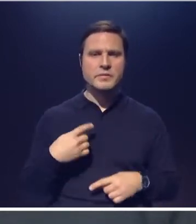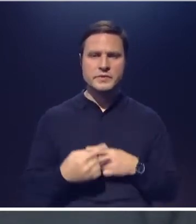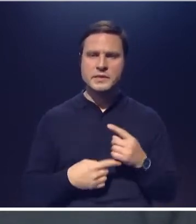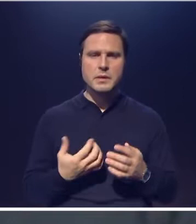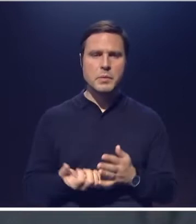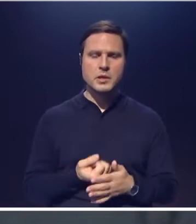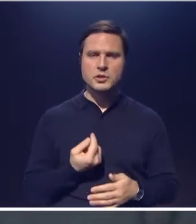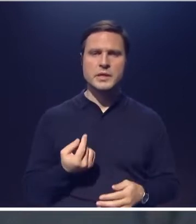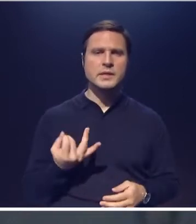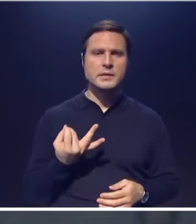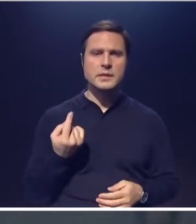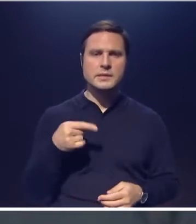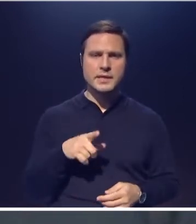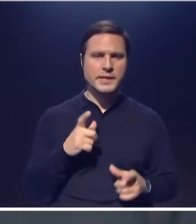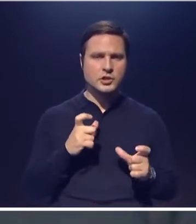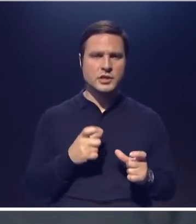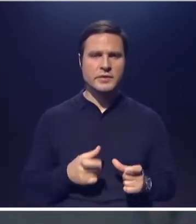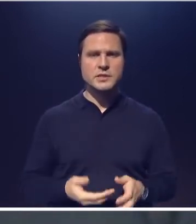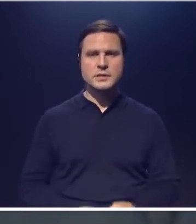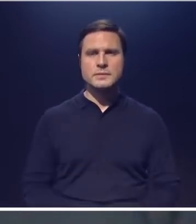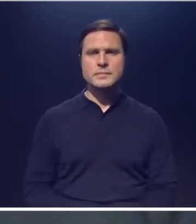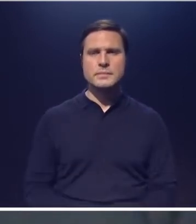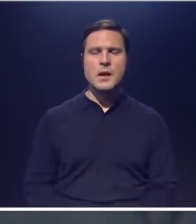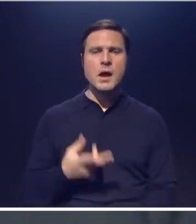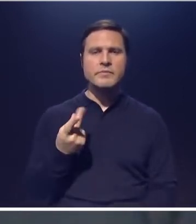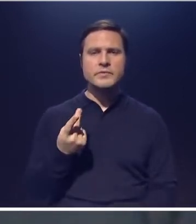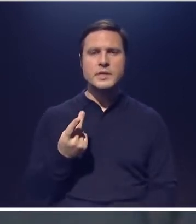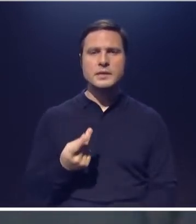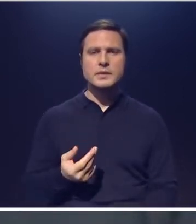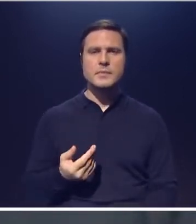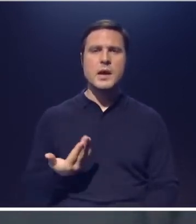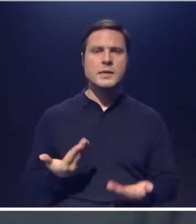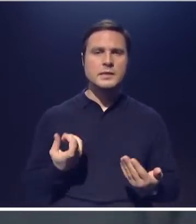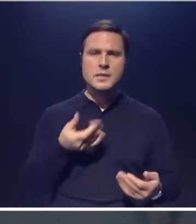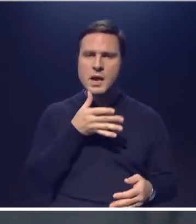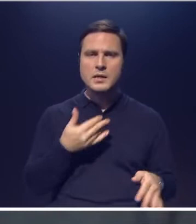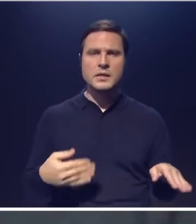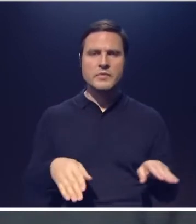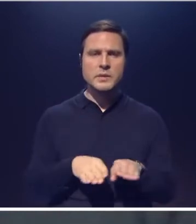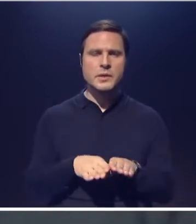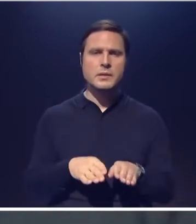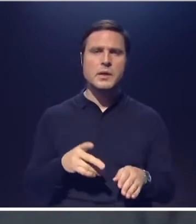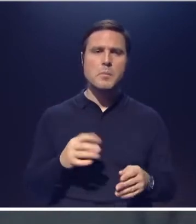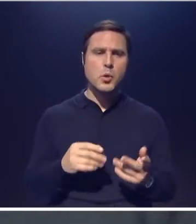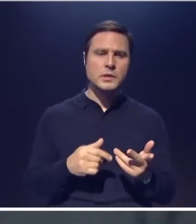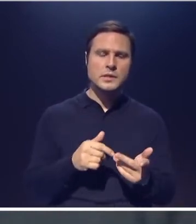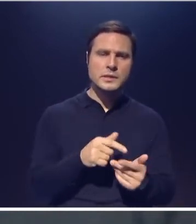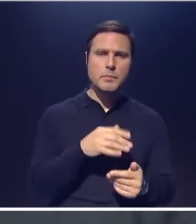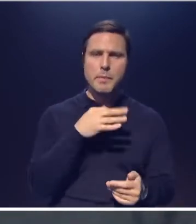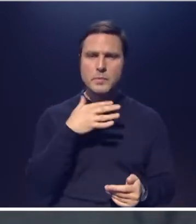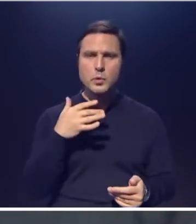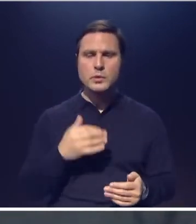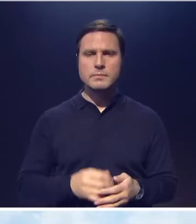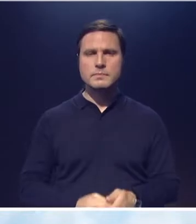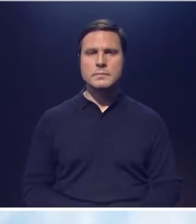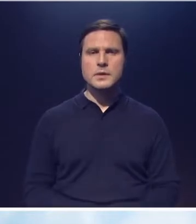ко всей этой чертавщике. А во-вторых, если одновременно, сразу по нескольким, по многим